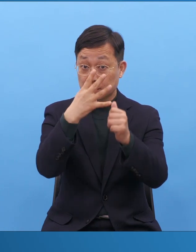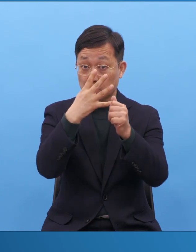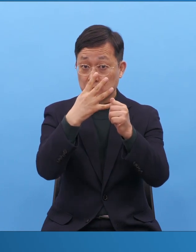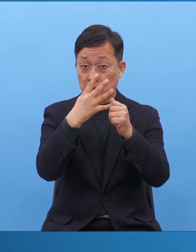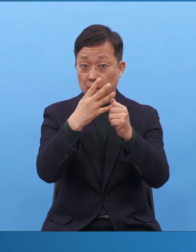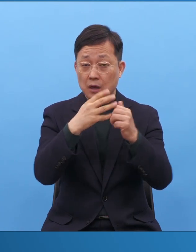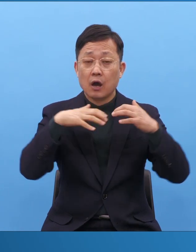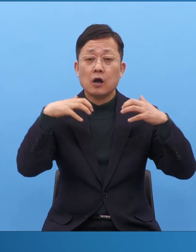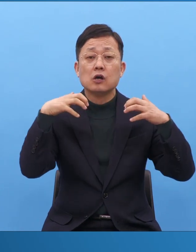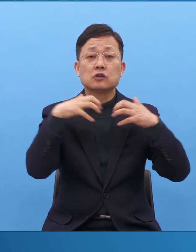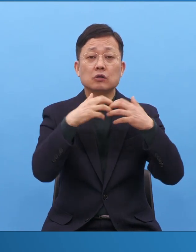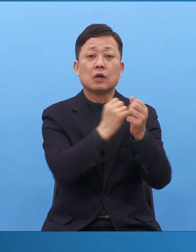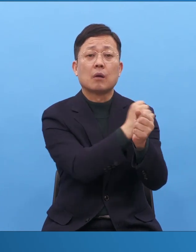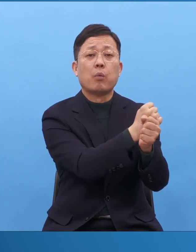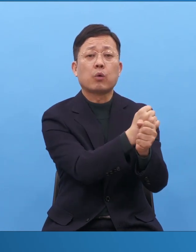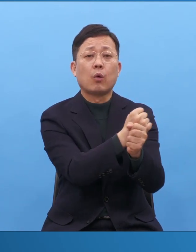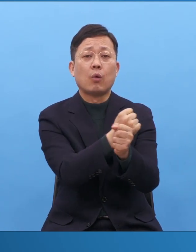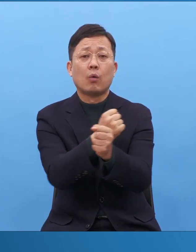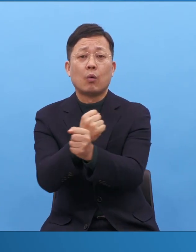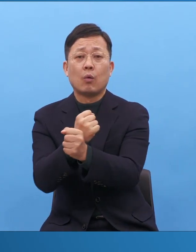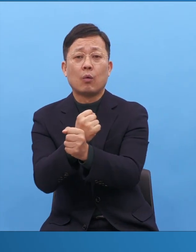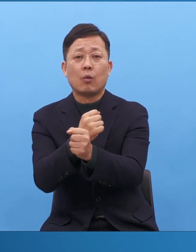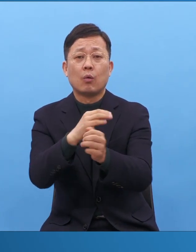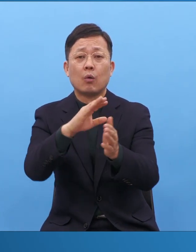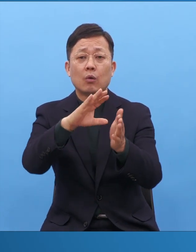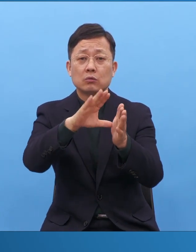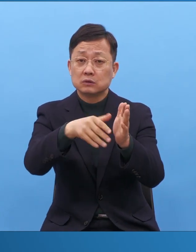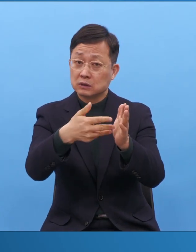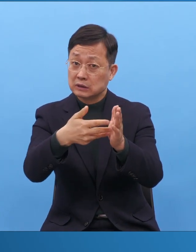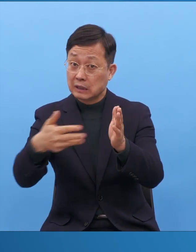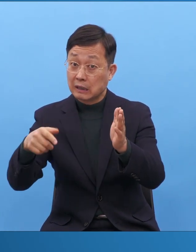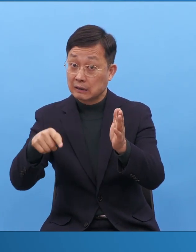이것이 왔을 때 가장 중요한 게